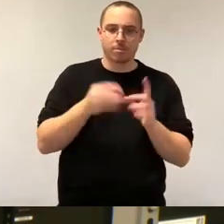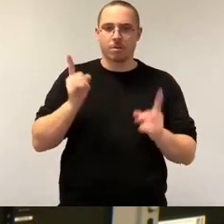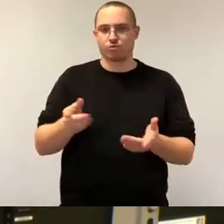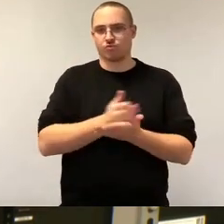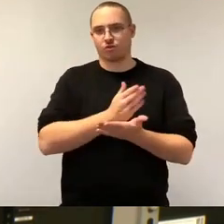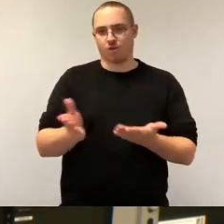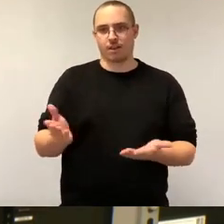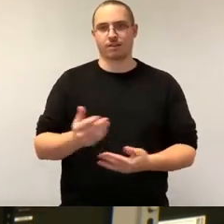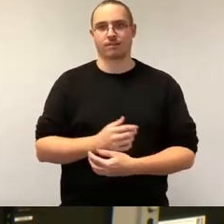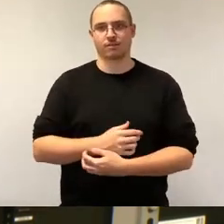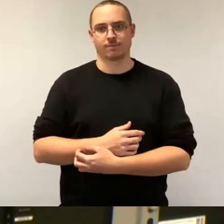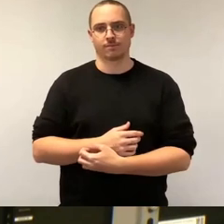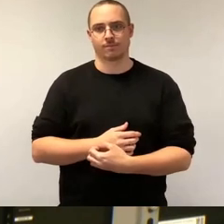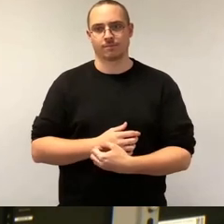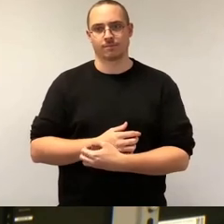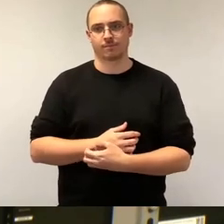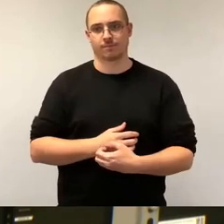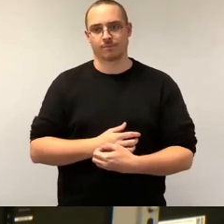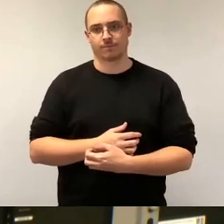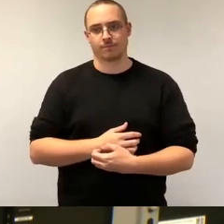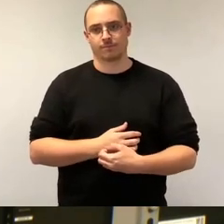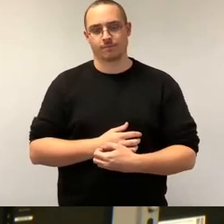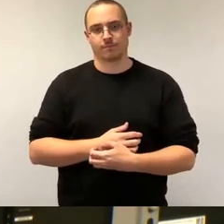doch mit denen zusammen besprechen.